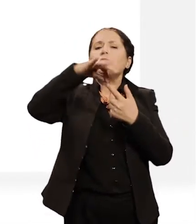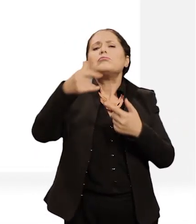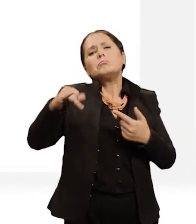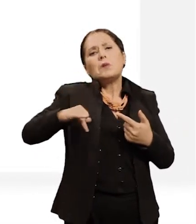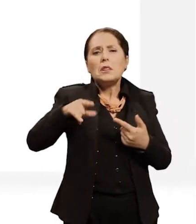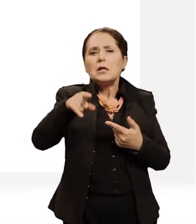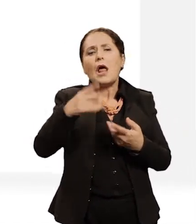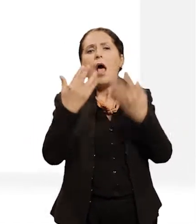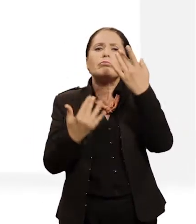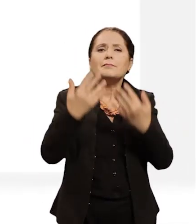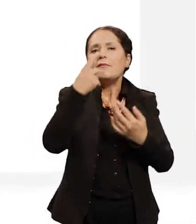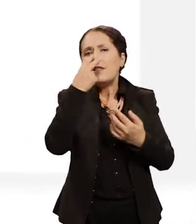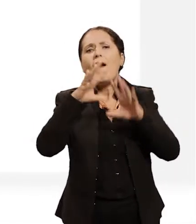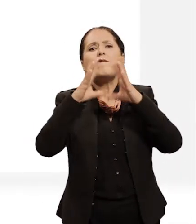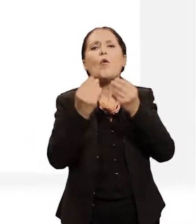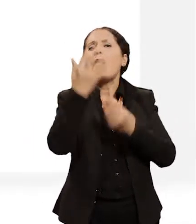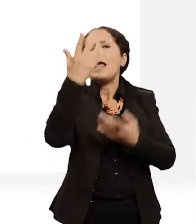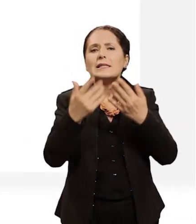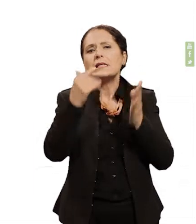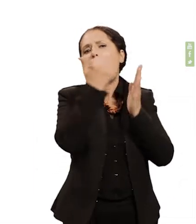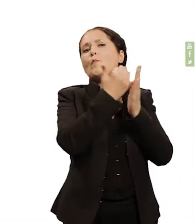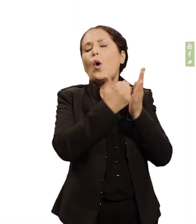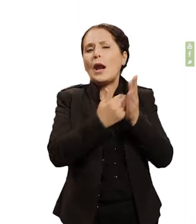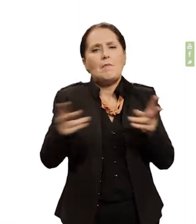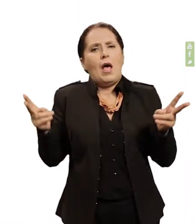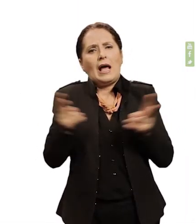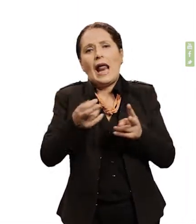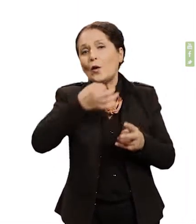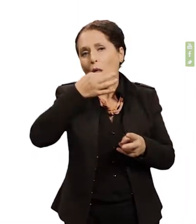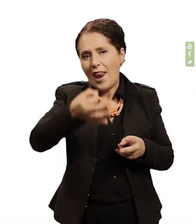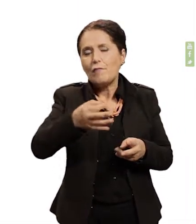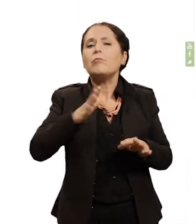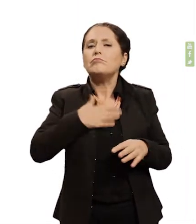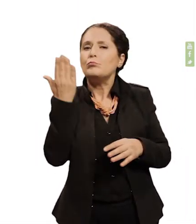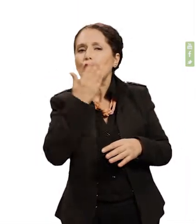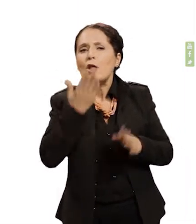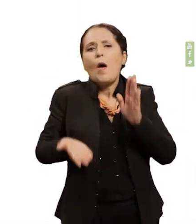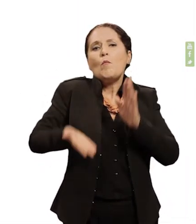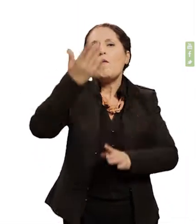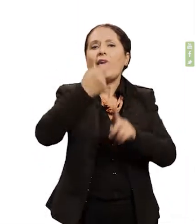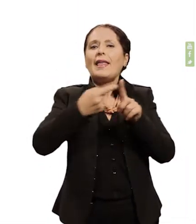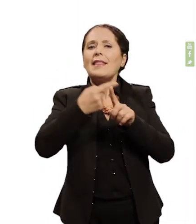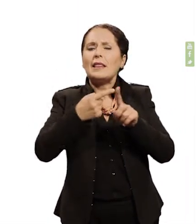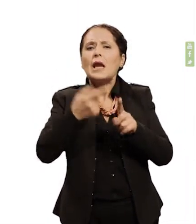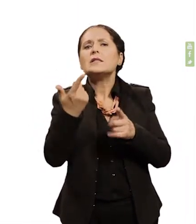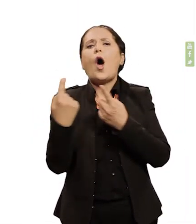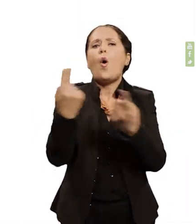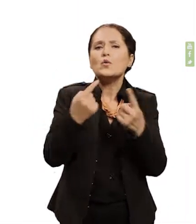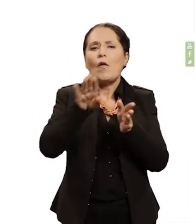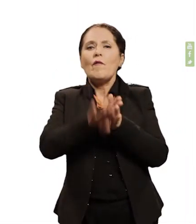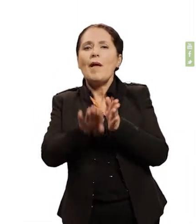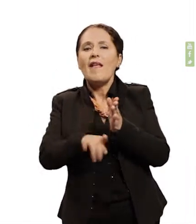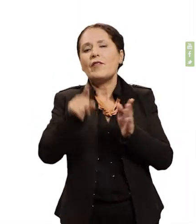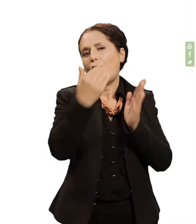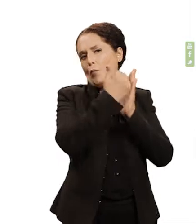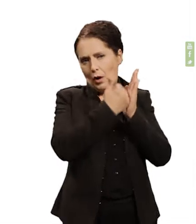Користете ја можностат за лицата со попречености во видот. Со бирање на копчинјата од левата страна, текстот се сголемува, а